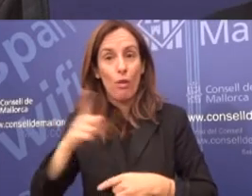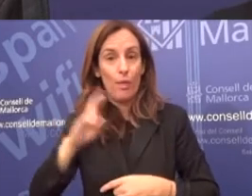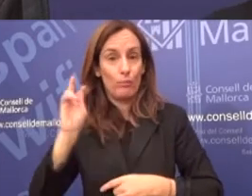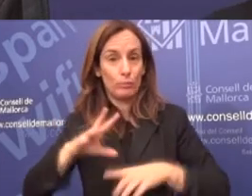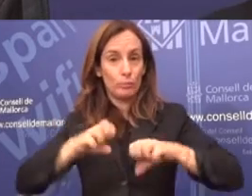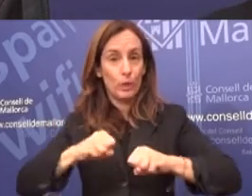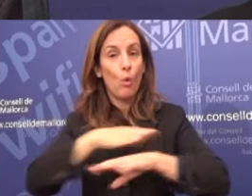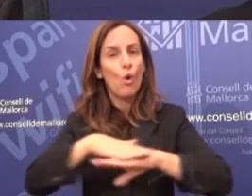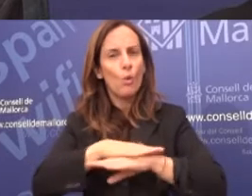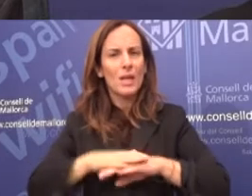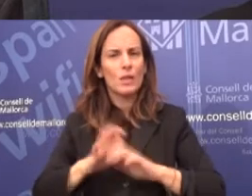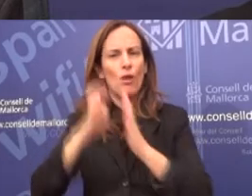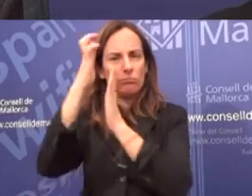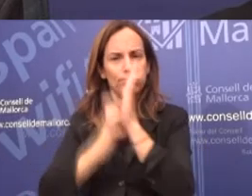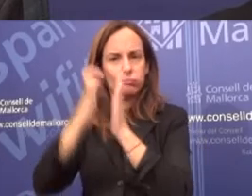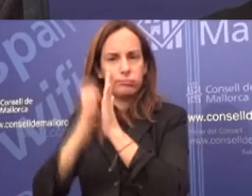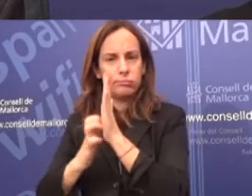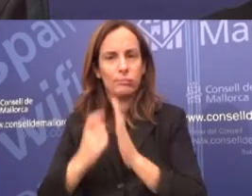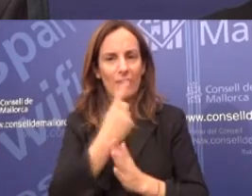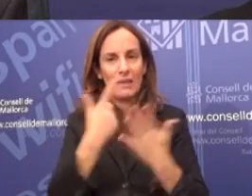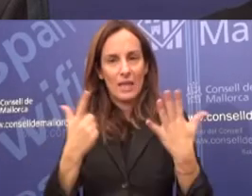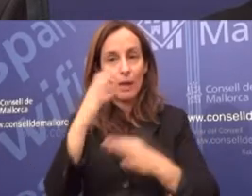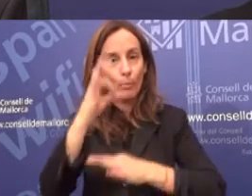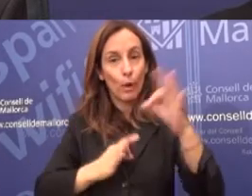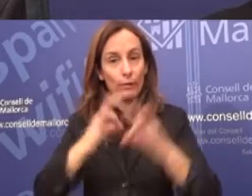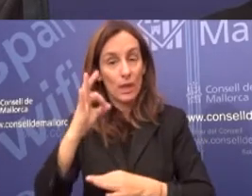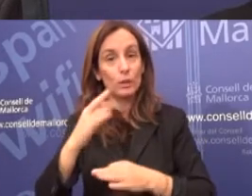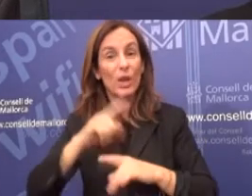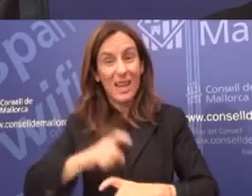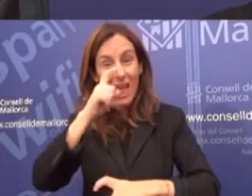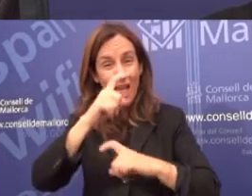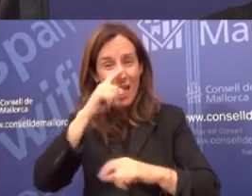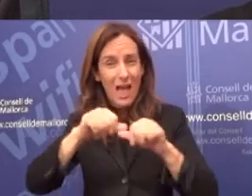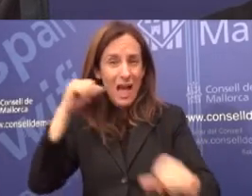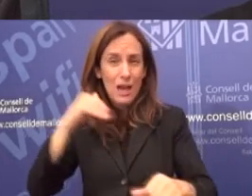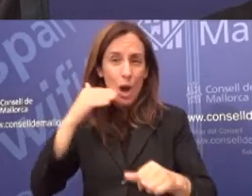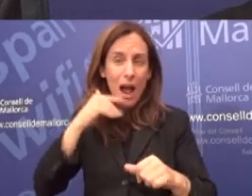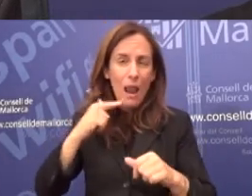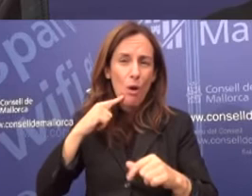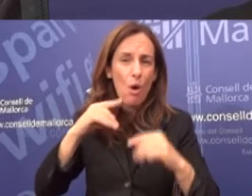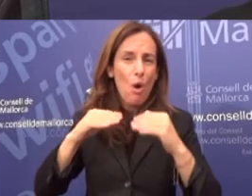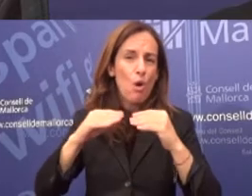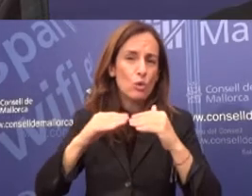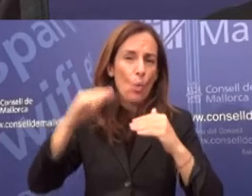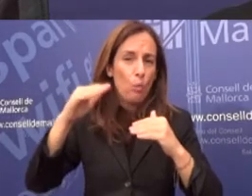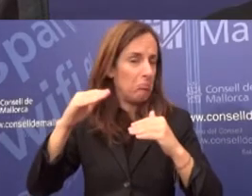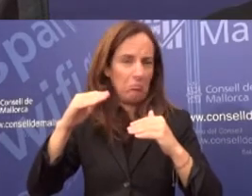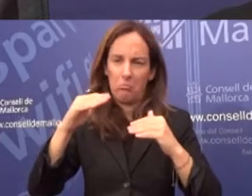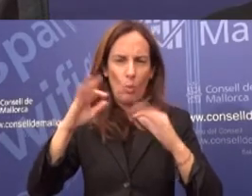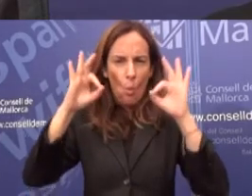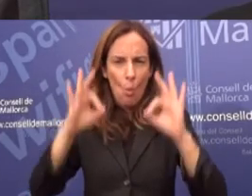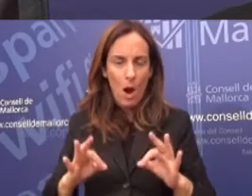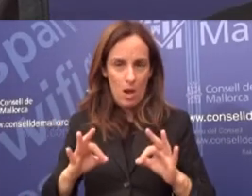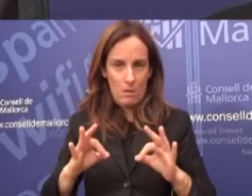2011 se varen rebaixar, quan vàrem entrar en aquesta legislatura, un 17% i s'han mantingut congelats any darrere